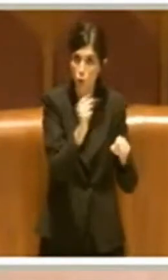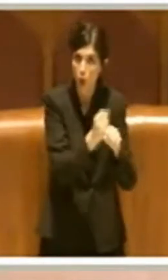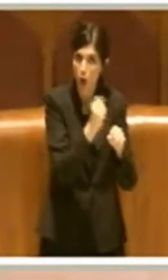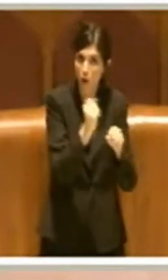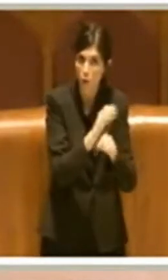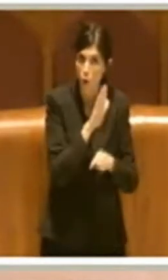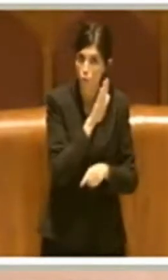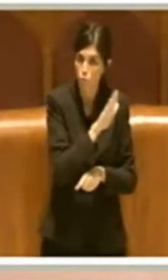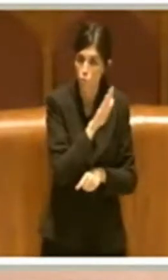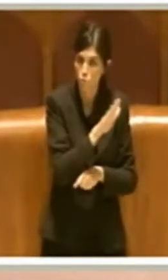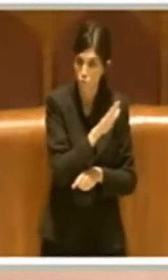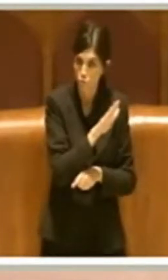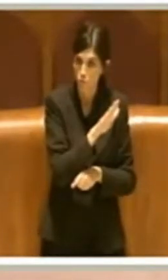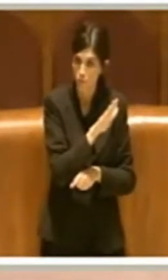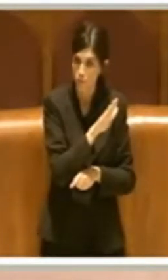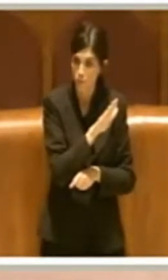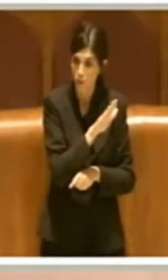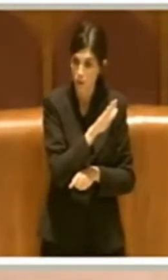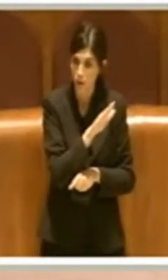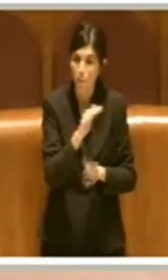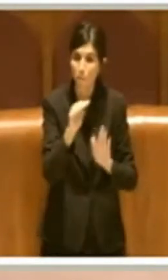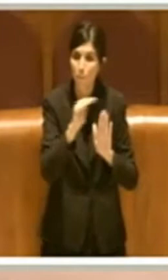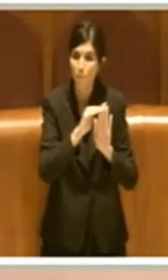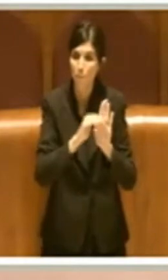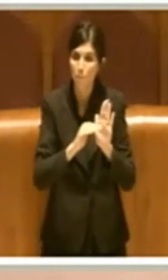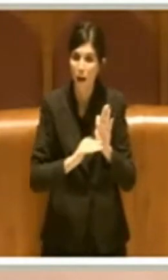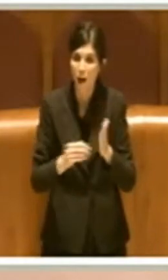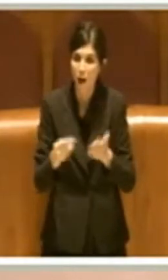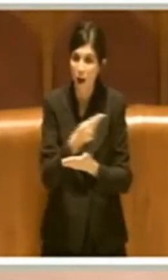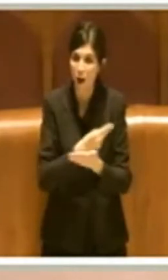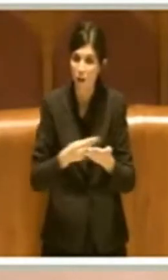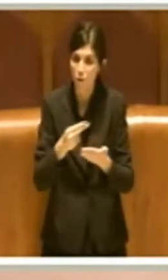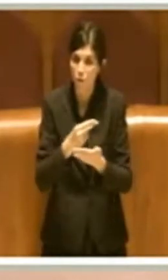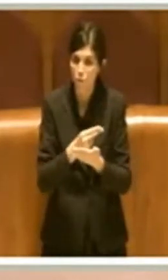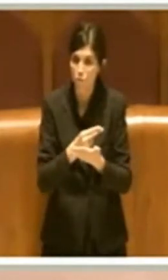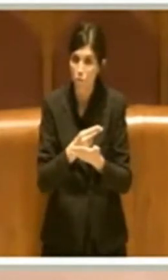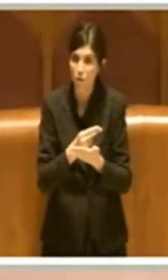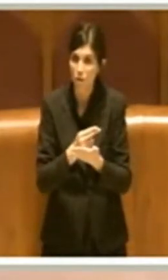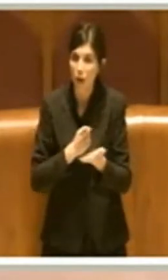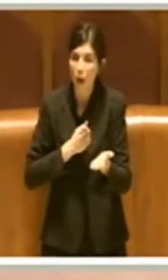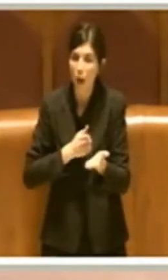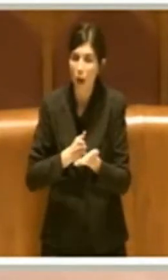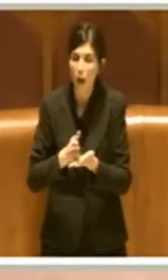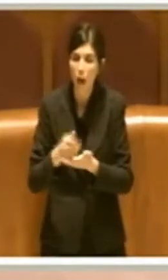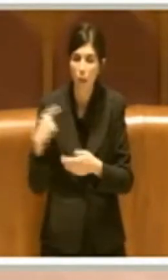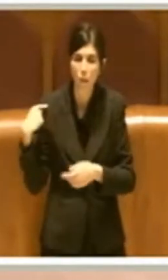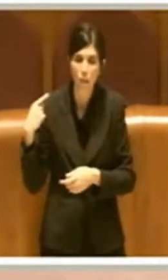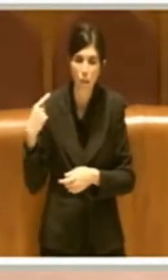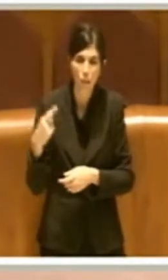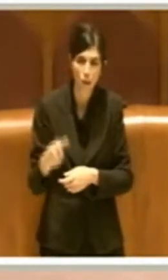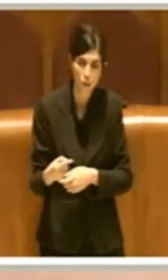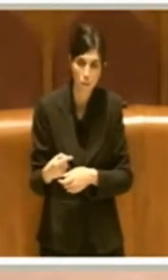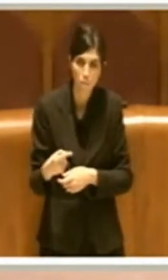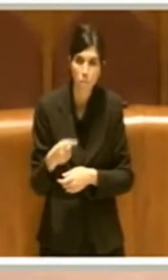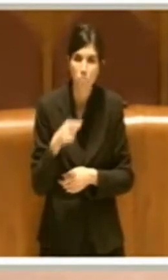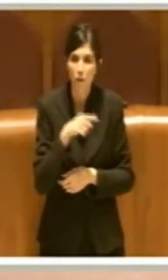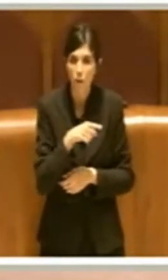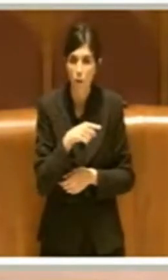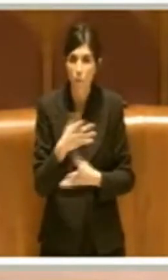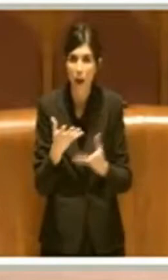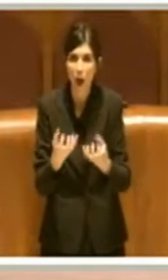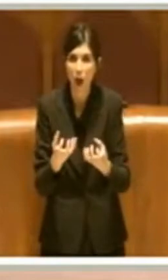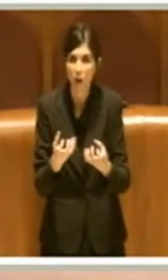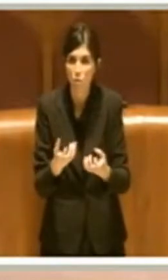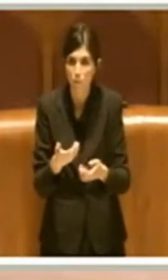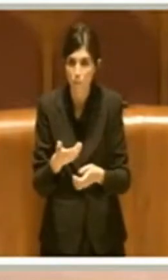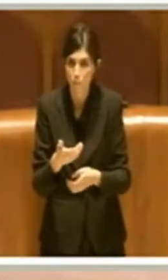Dovrà sicuramente chiudere il piano che da troppi anni è inattuato.